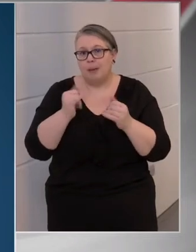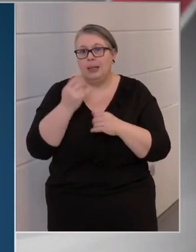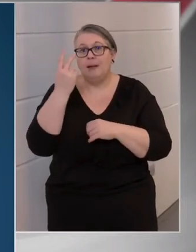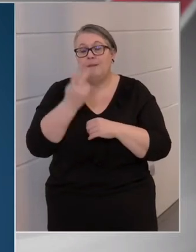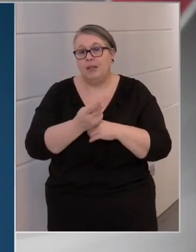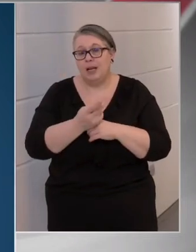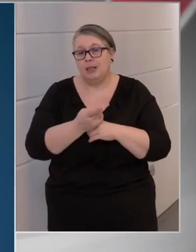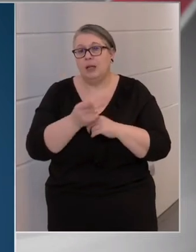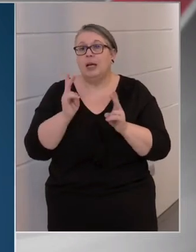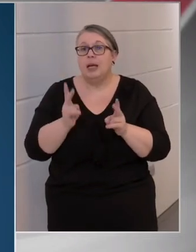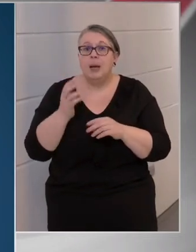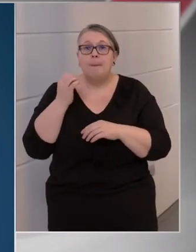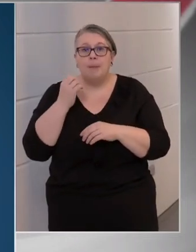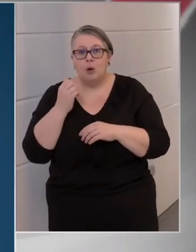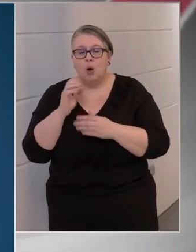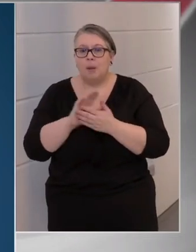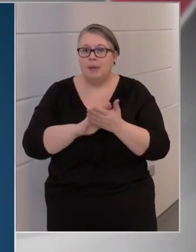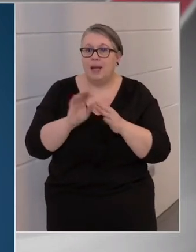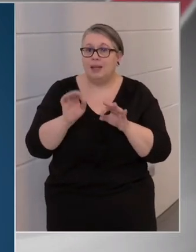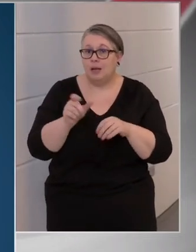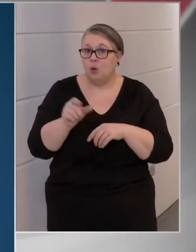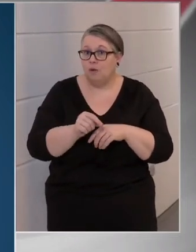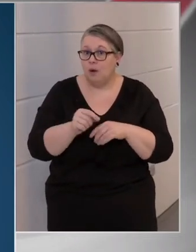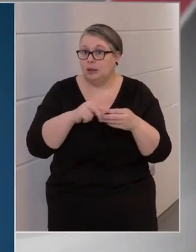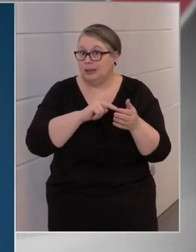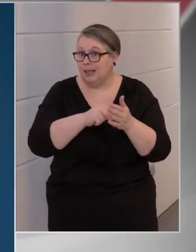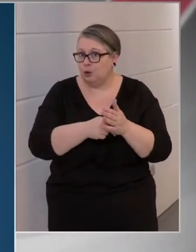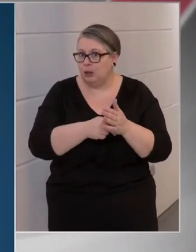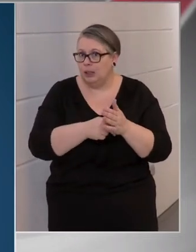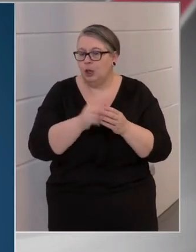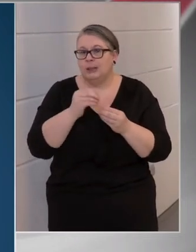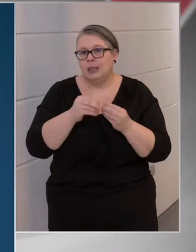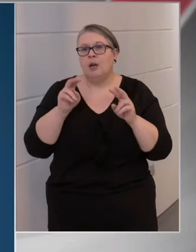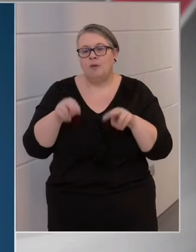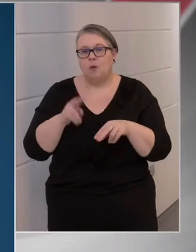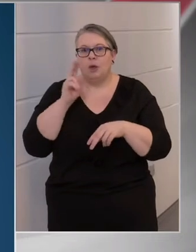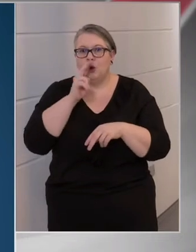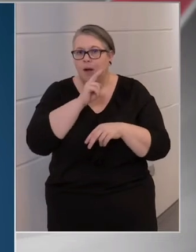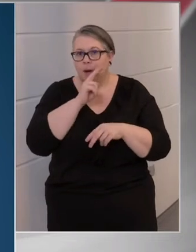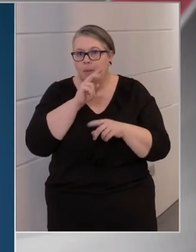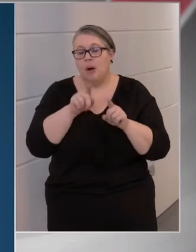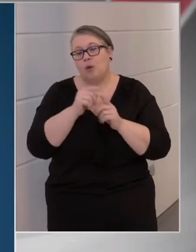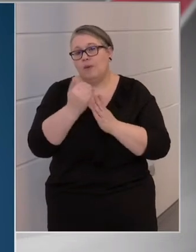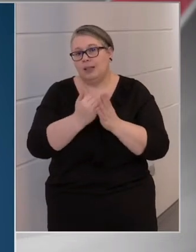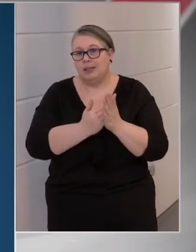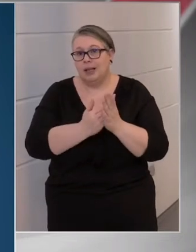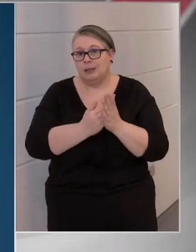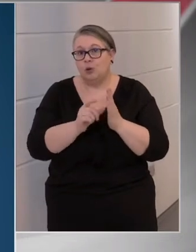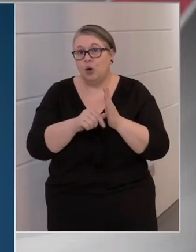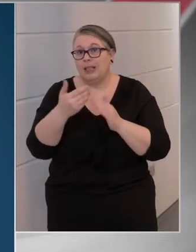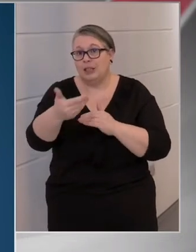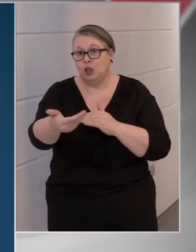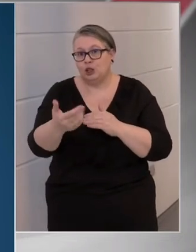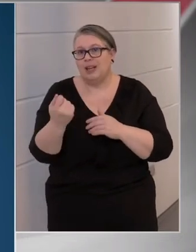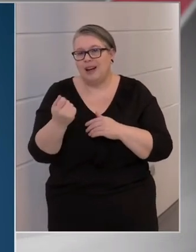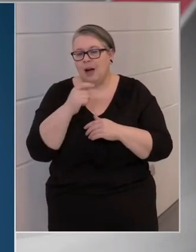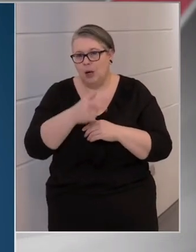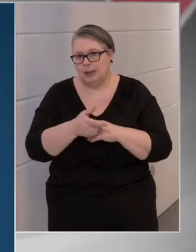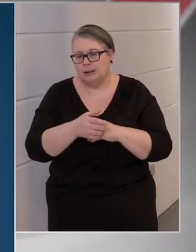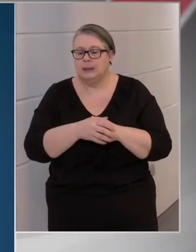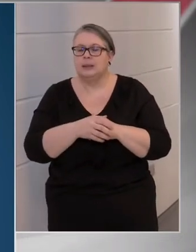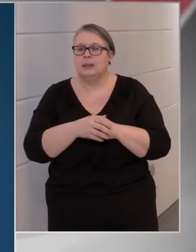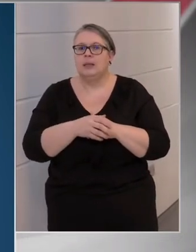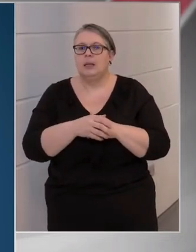figyelte azt, hogy ki, mikor, milyen gyártóval szerződik, ezért valóban novemberben mi azt feltételeztük, hogy a késlegedésnek ára lesz,